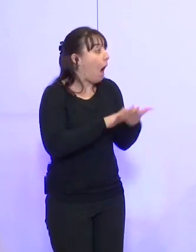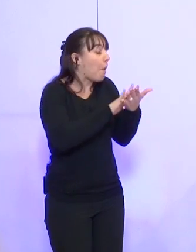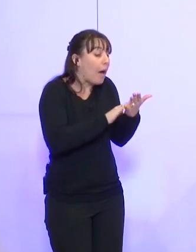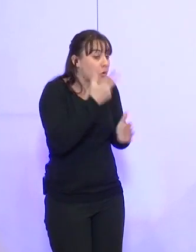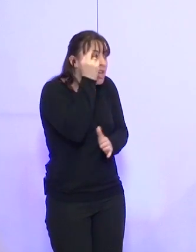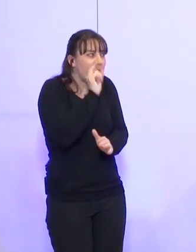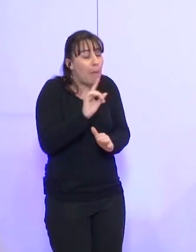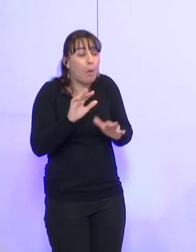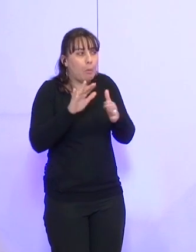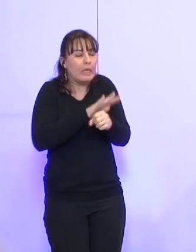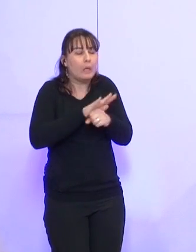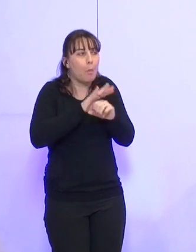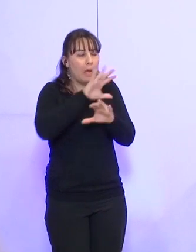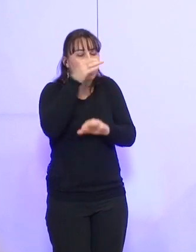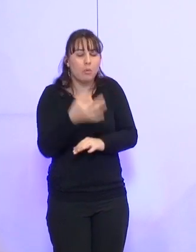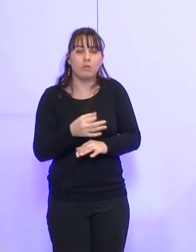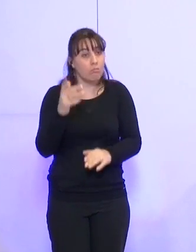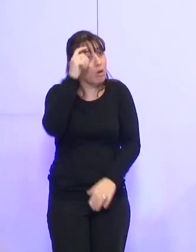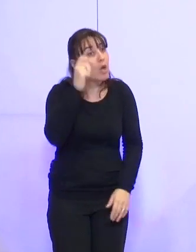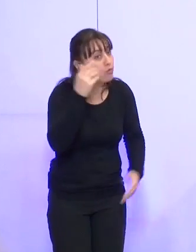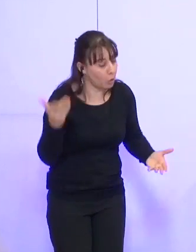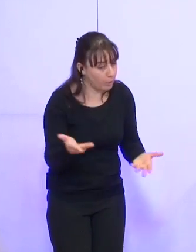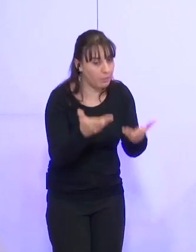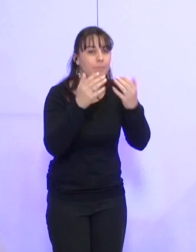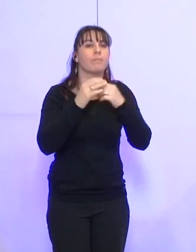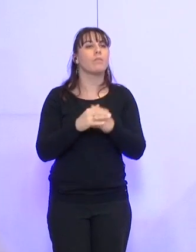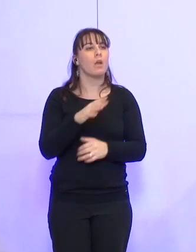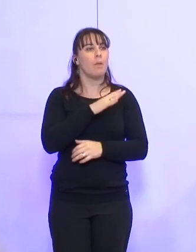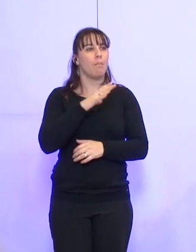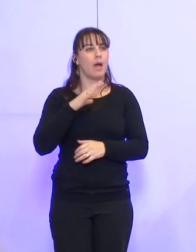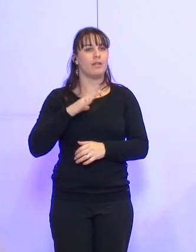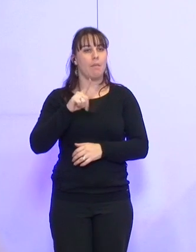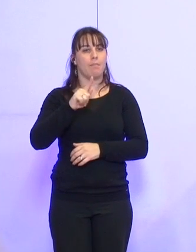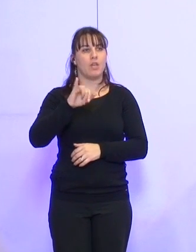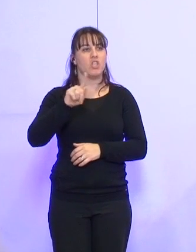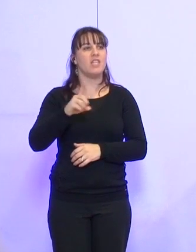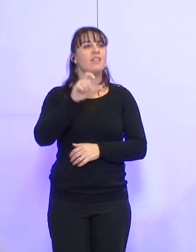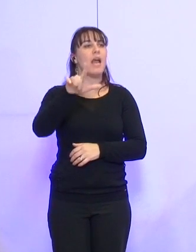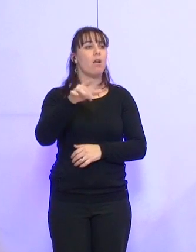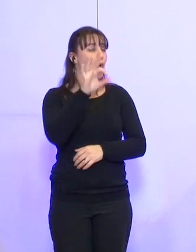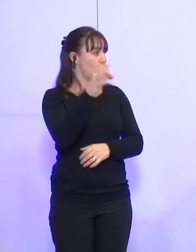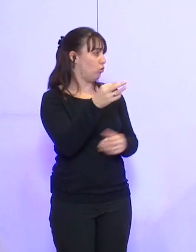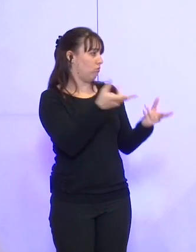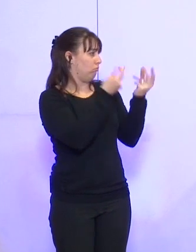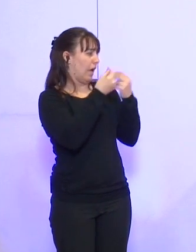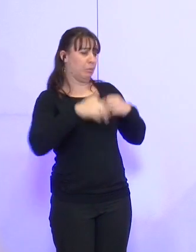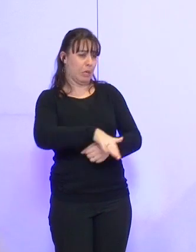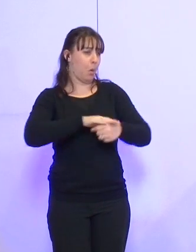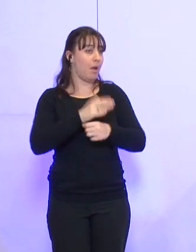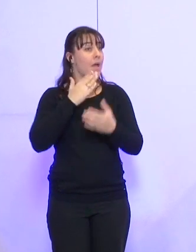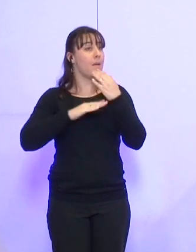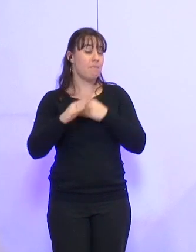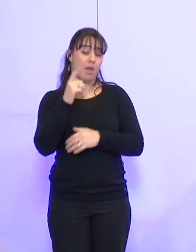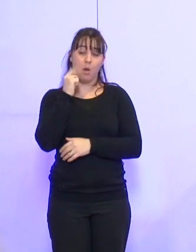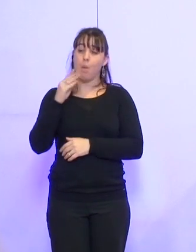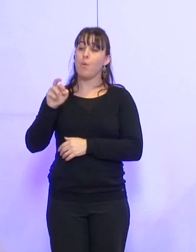vous en prie. Un point supplémentaire, madame Gidel ? Non, juste pour dire que vous avez tout dit, simplement il y des collectivités,